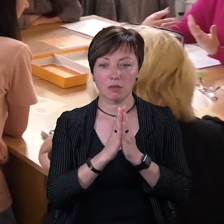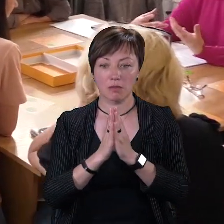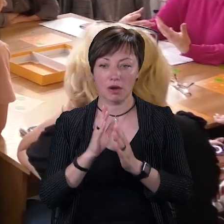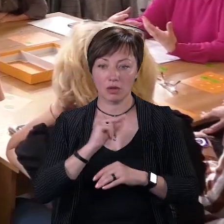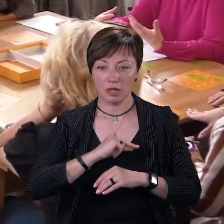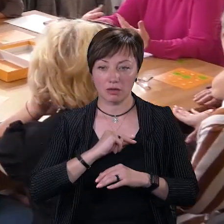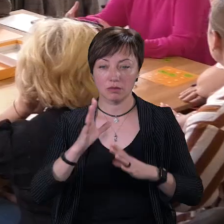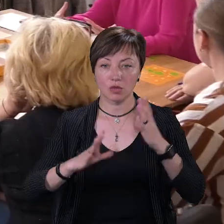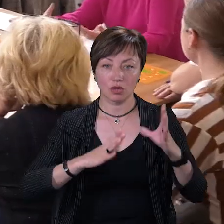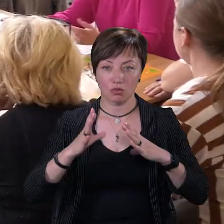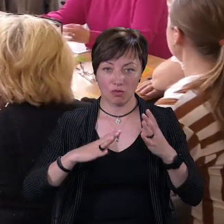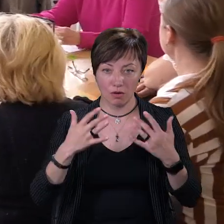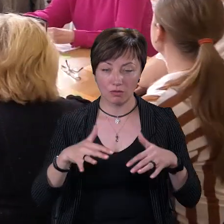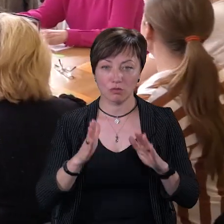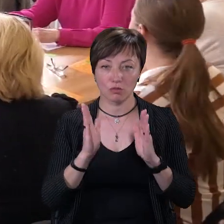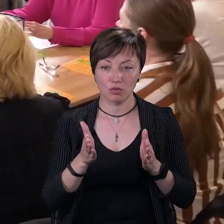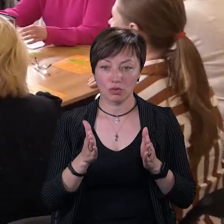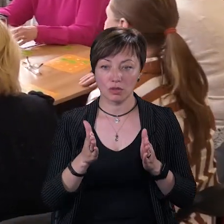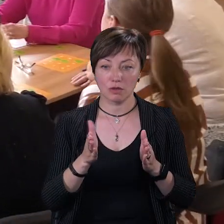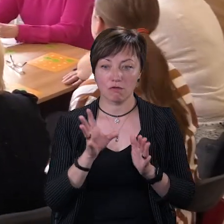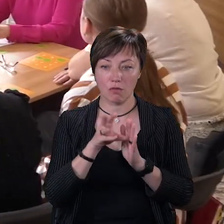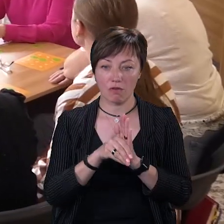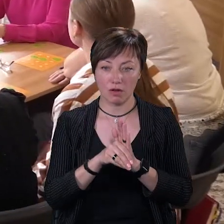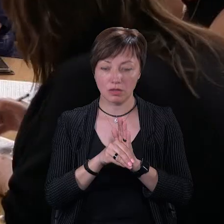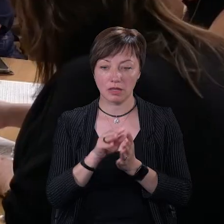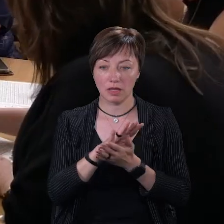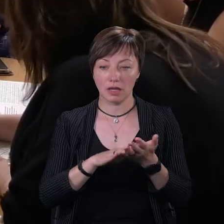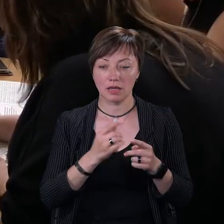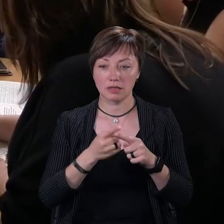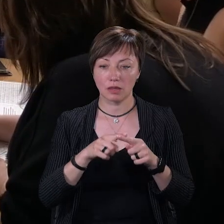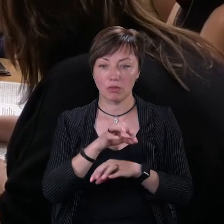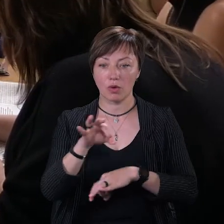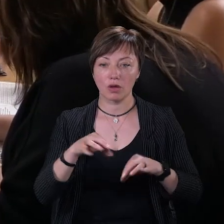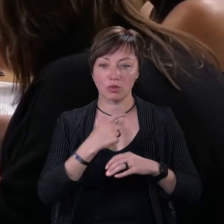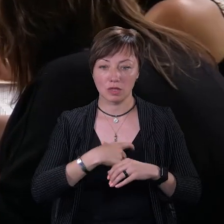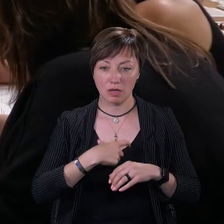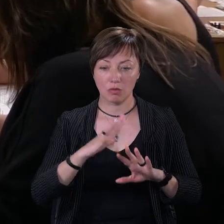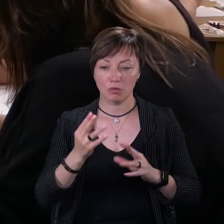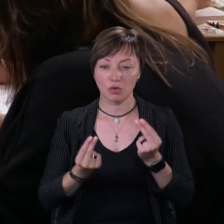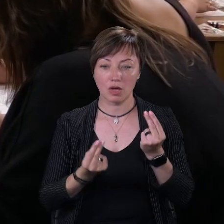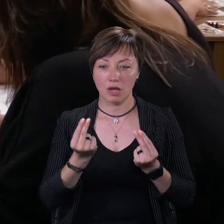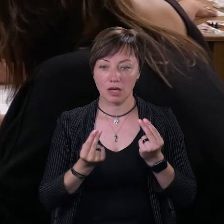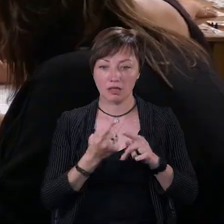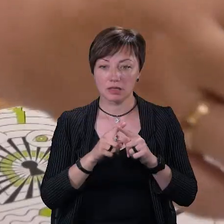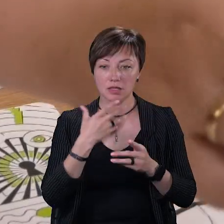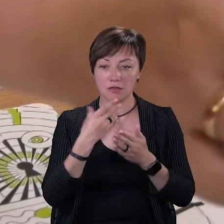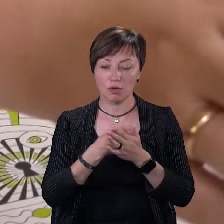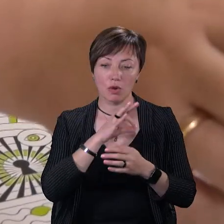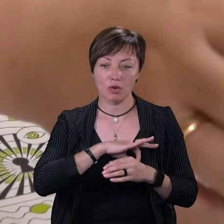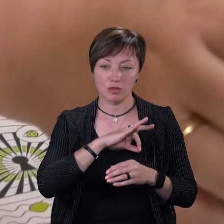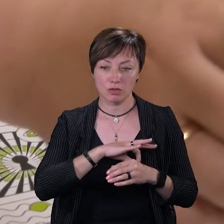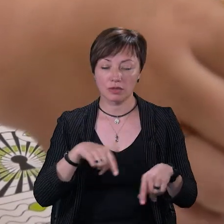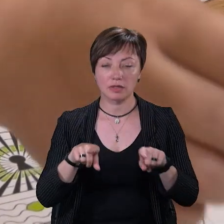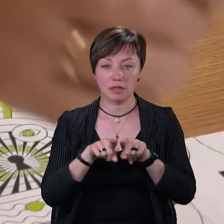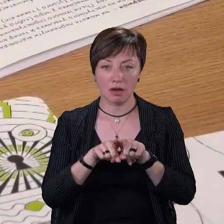сьогодні потренувавшись, будуть впроваджувати надалі цей проєкт у себе. Будуть грати це своїми користувачами.